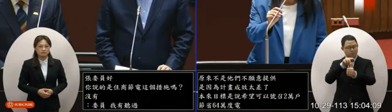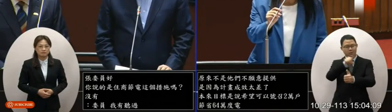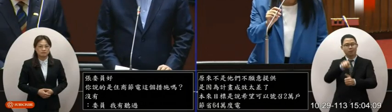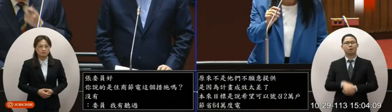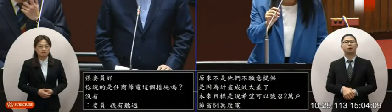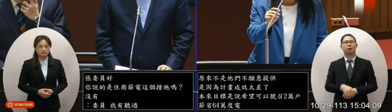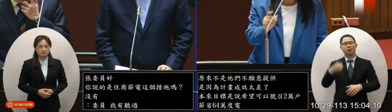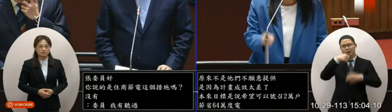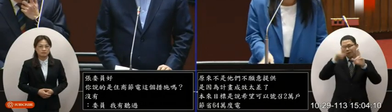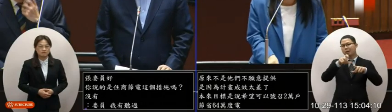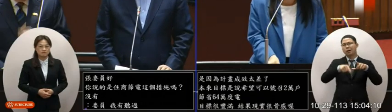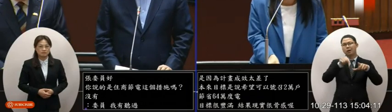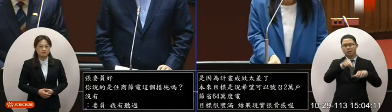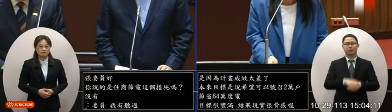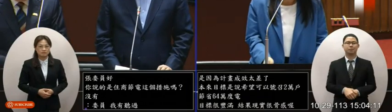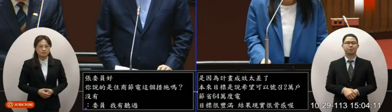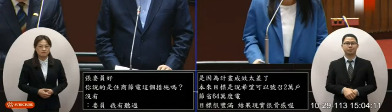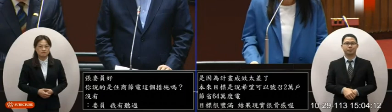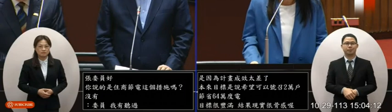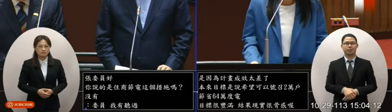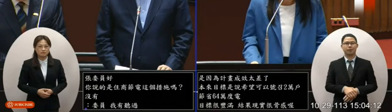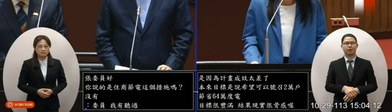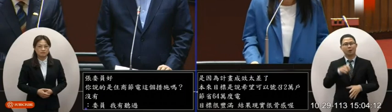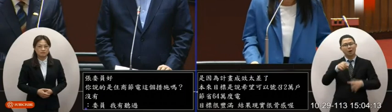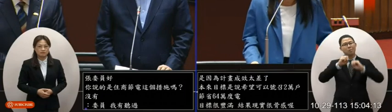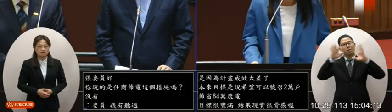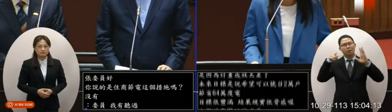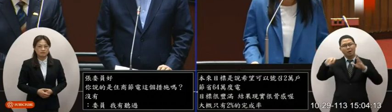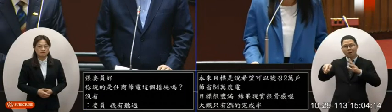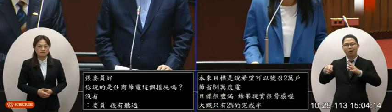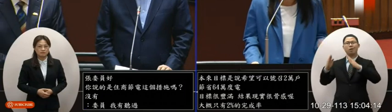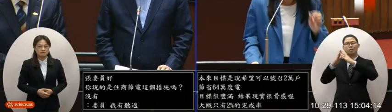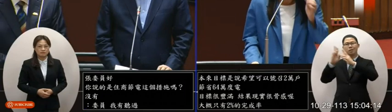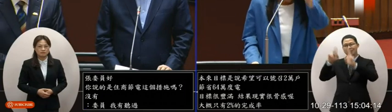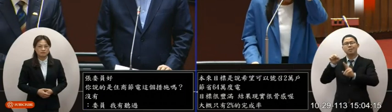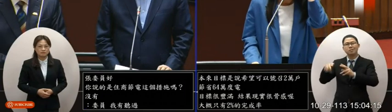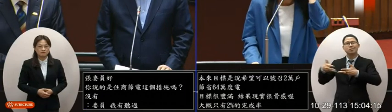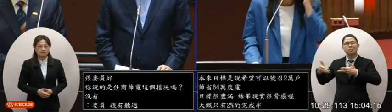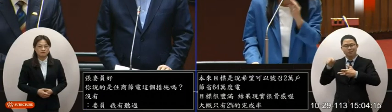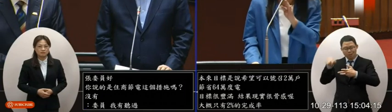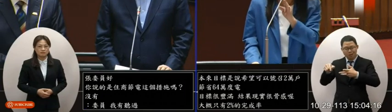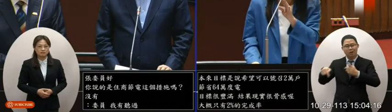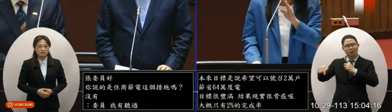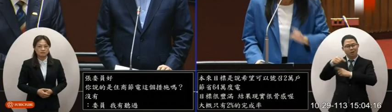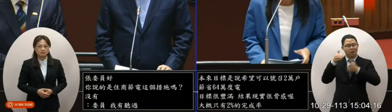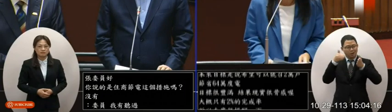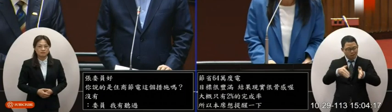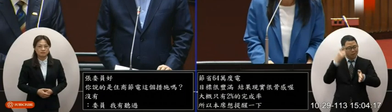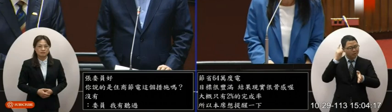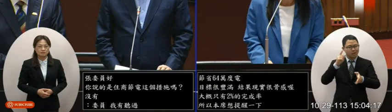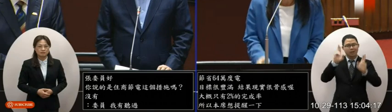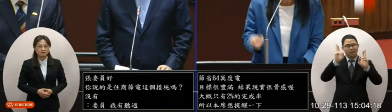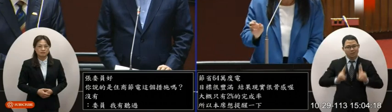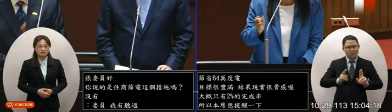就是說台電喔與其在這裡喔打這個民眾的家電的主意不如好好想一想這個能